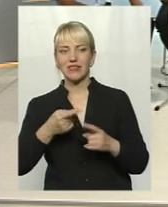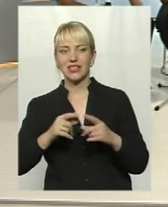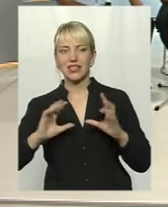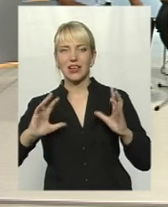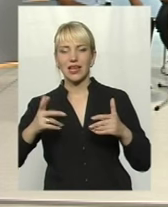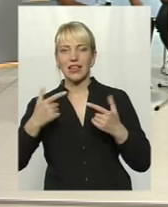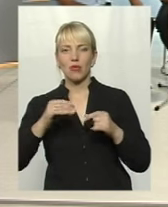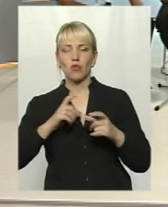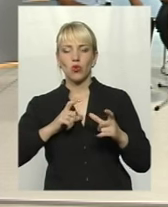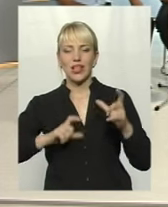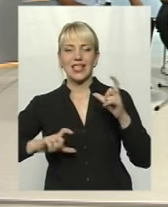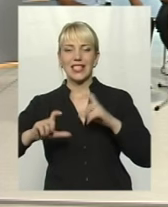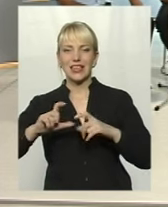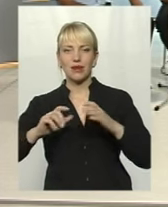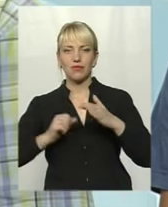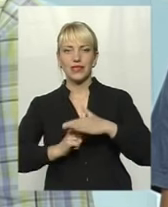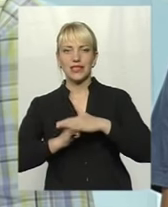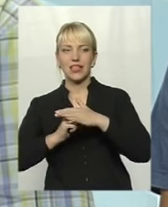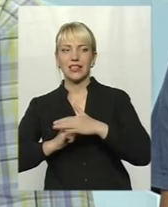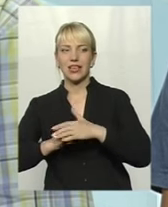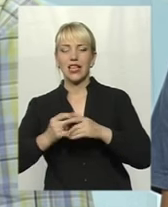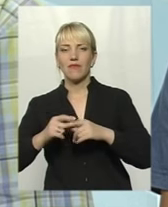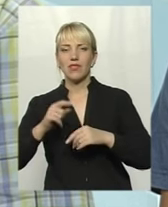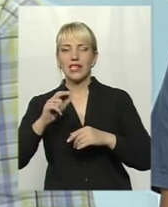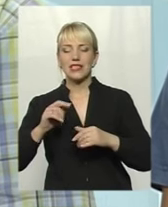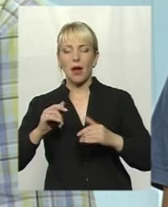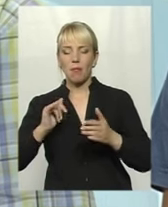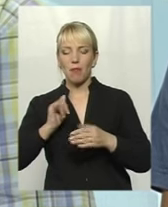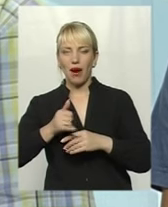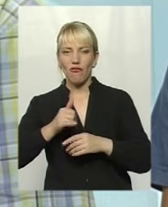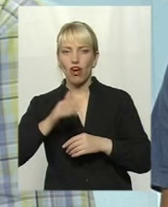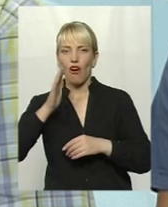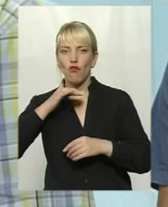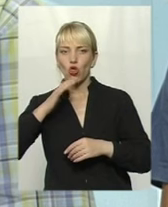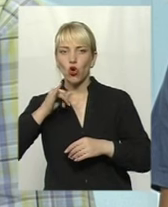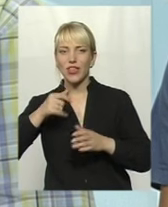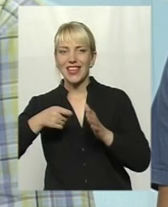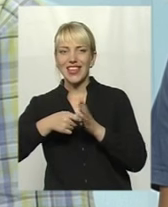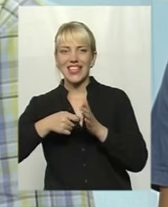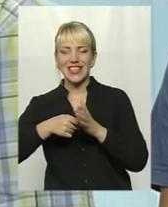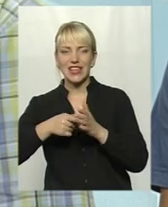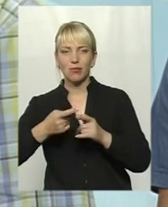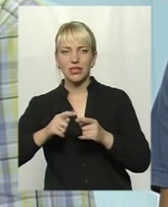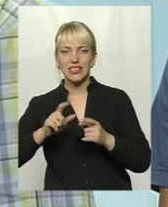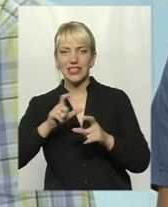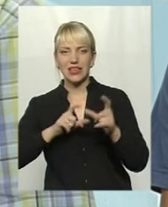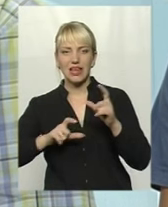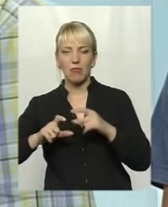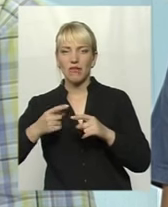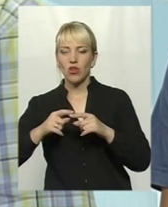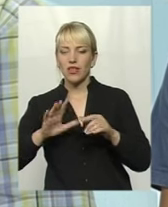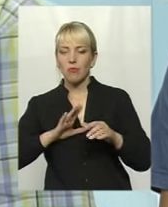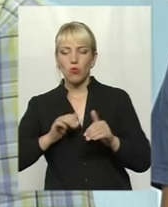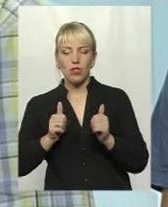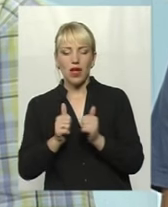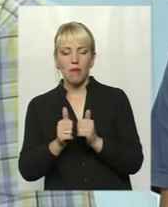ніколи заправка гербіцидами і заправка водою не проводилася, де? Безпосередньо біля ділянок. Трактор виїжджав на